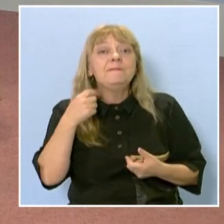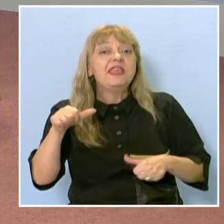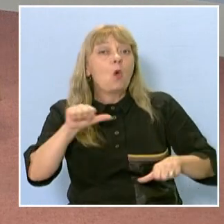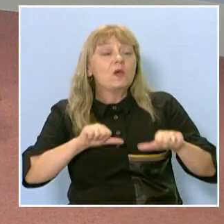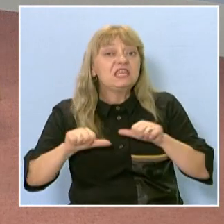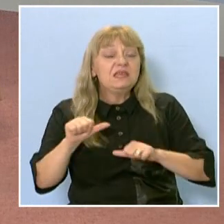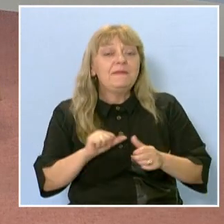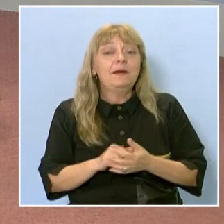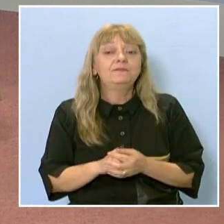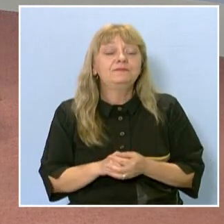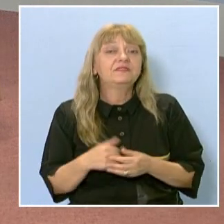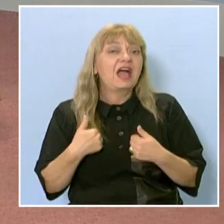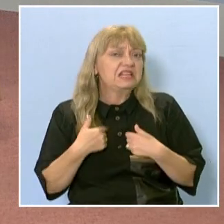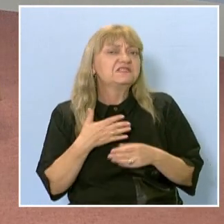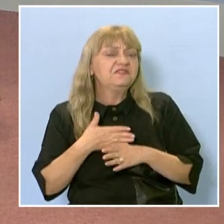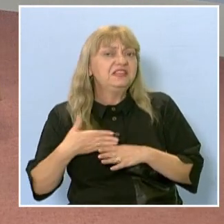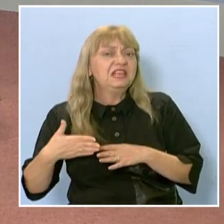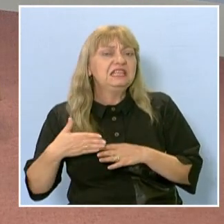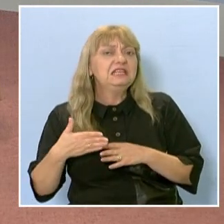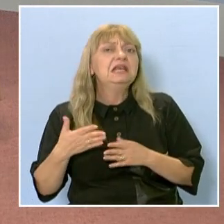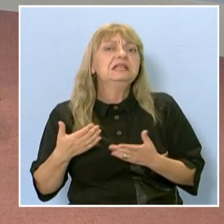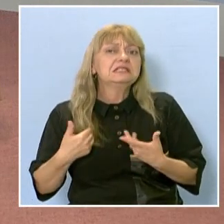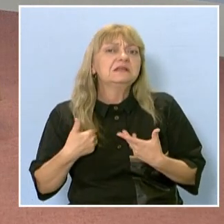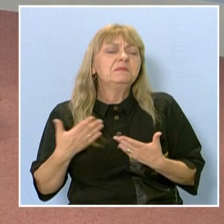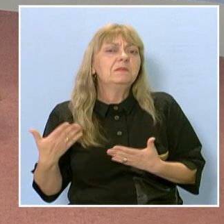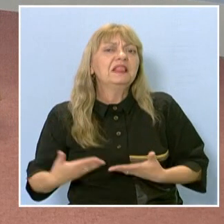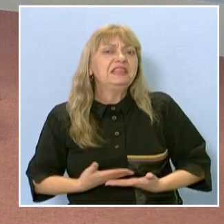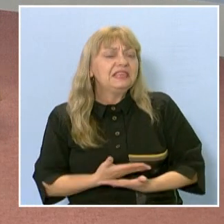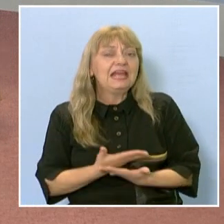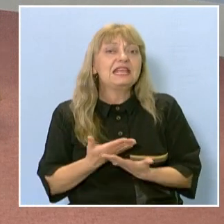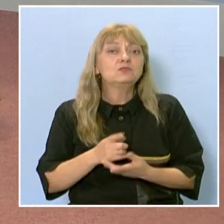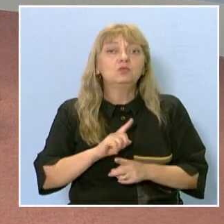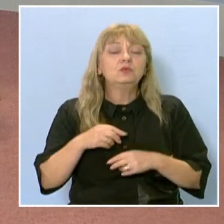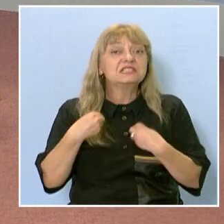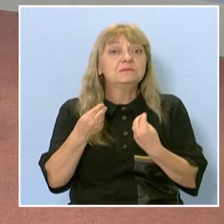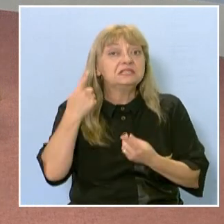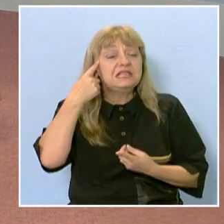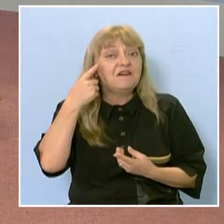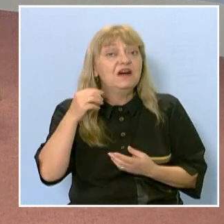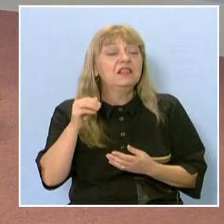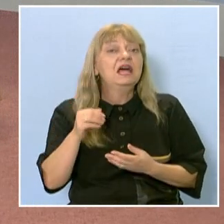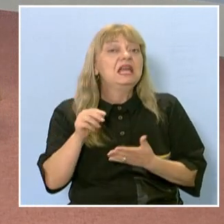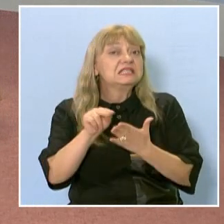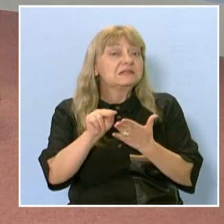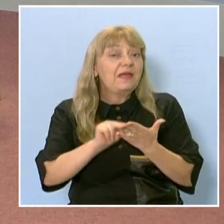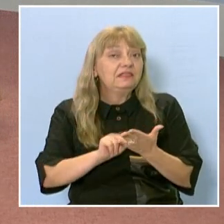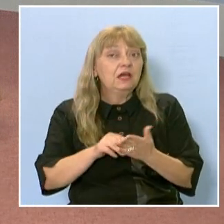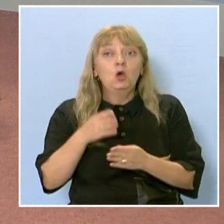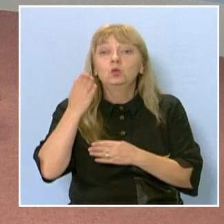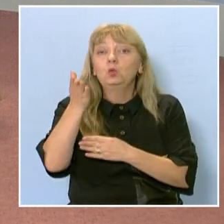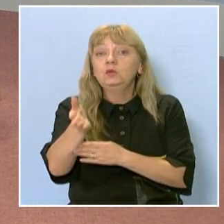нащата, генетика. И аз не ги съм и били интересни, но никога не съм си давал сметка, че да отидеш на полето и там да видиш